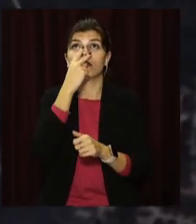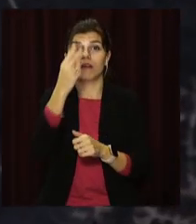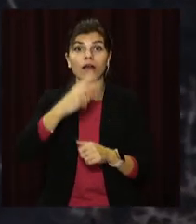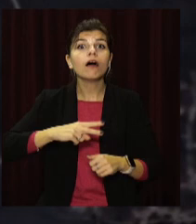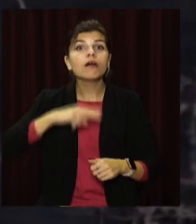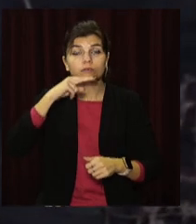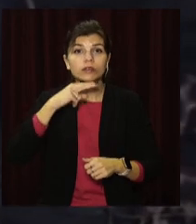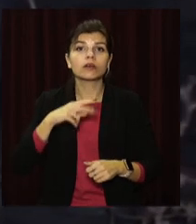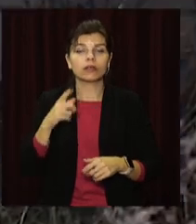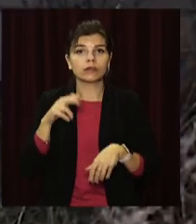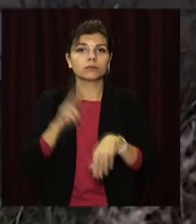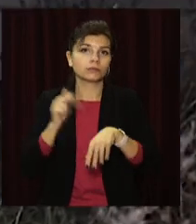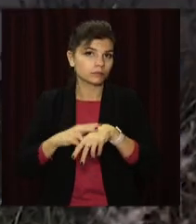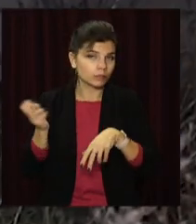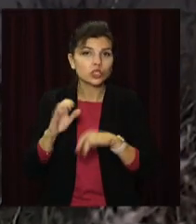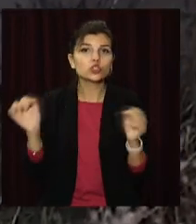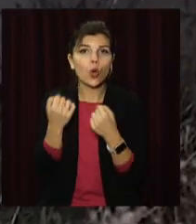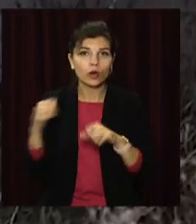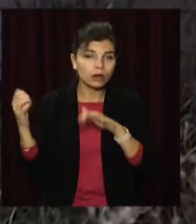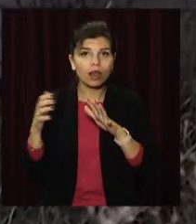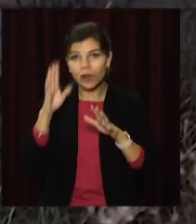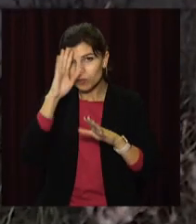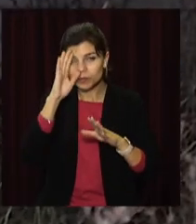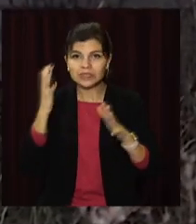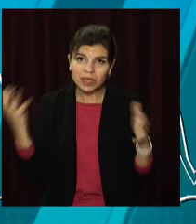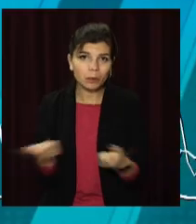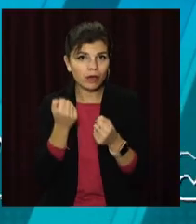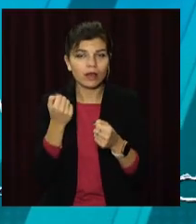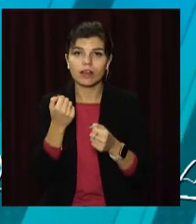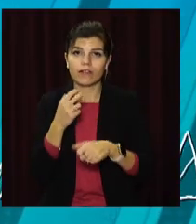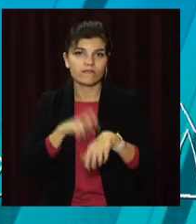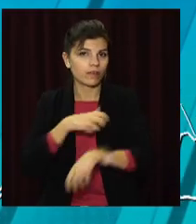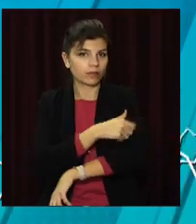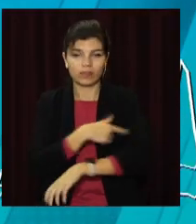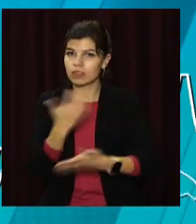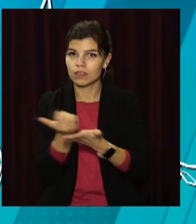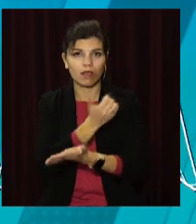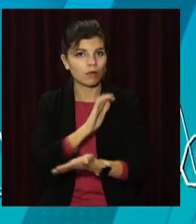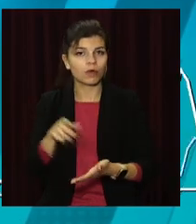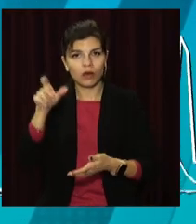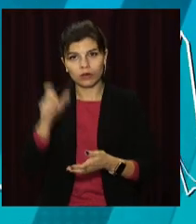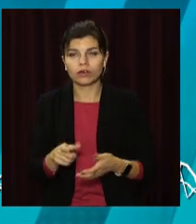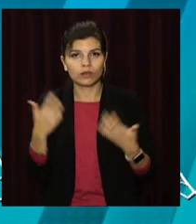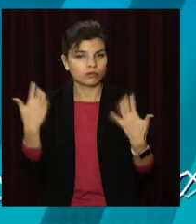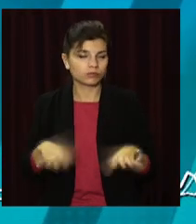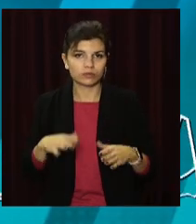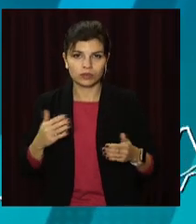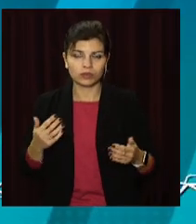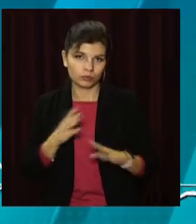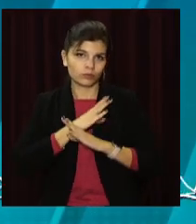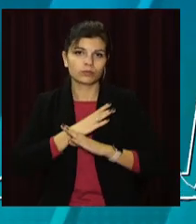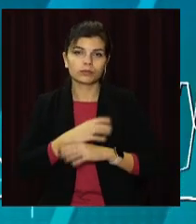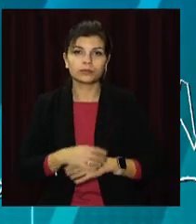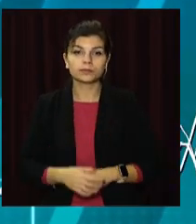вдалося. Він отримав травми несумісні з життям. Особа чоловіка встановлена. Він